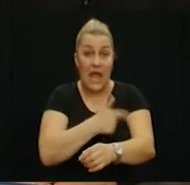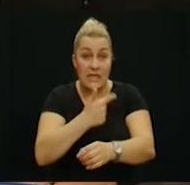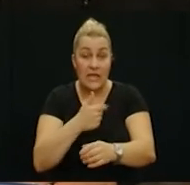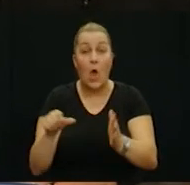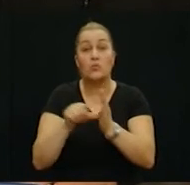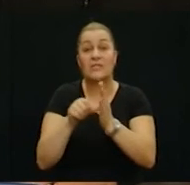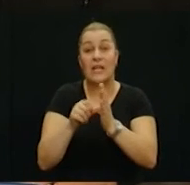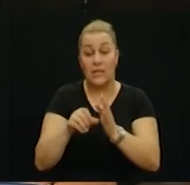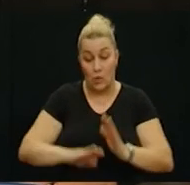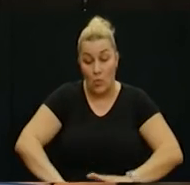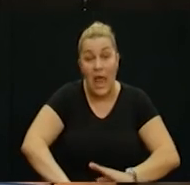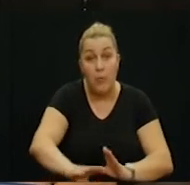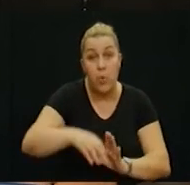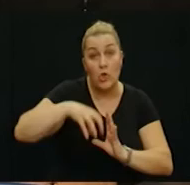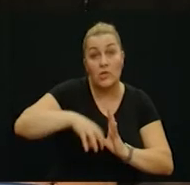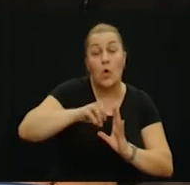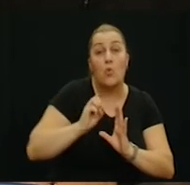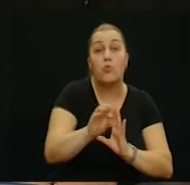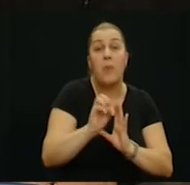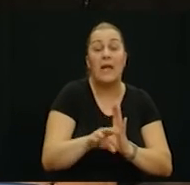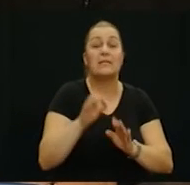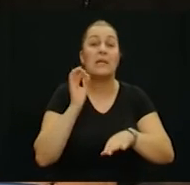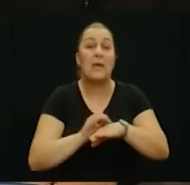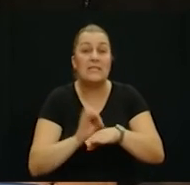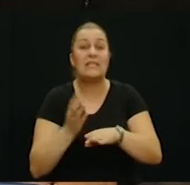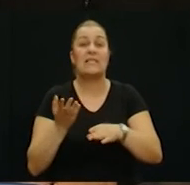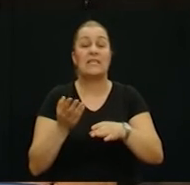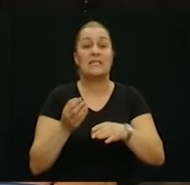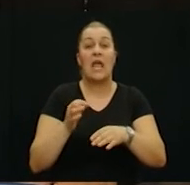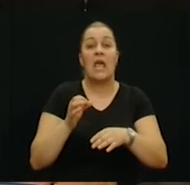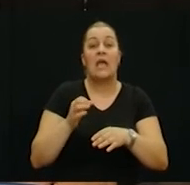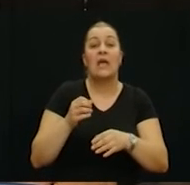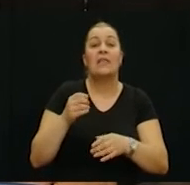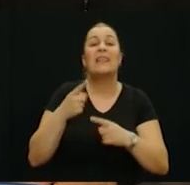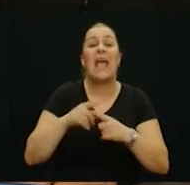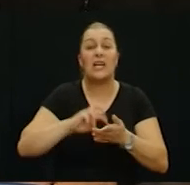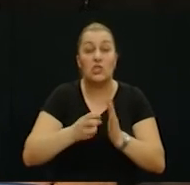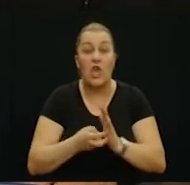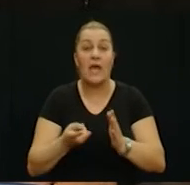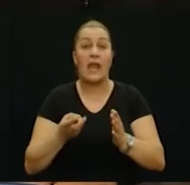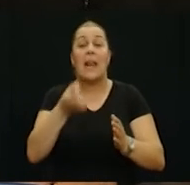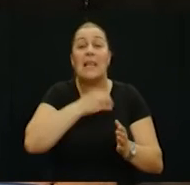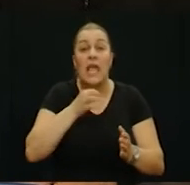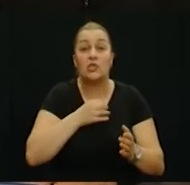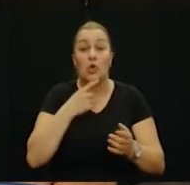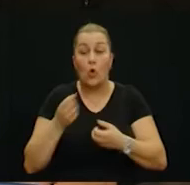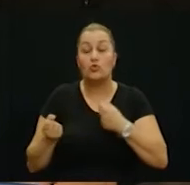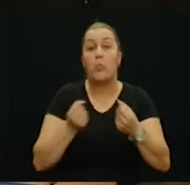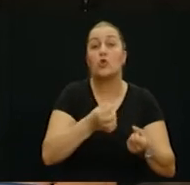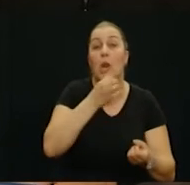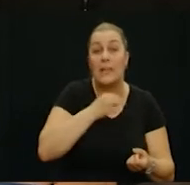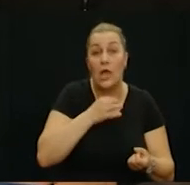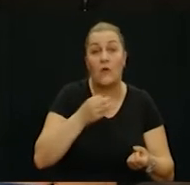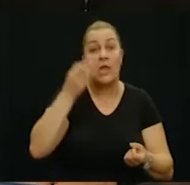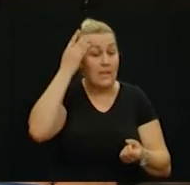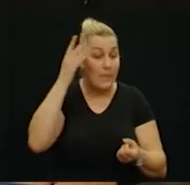sredinu smo ubacili na pod sestre, tehničare, liječnike koji su ponijeli nešto lijekova i